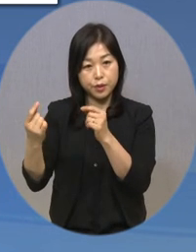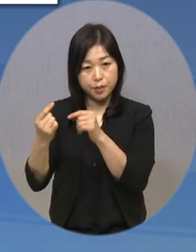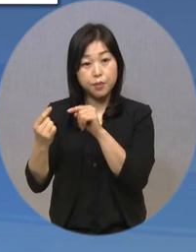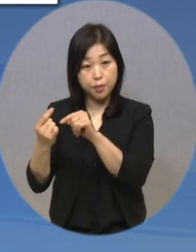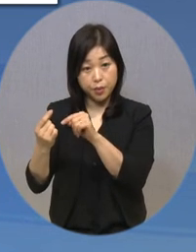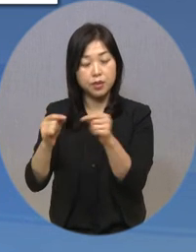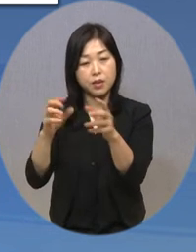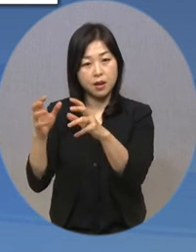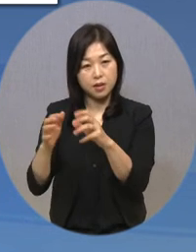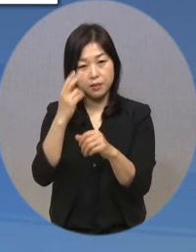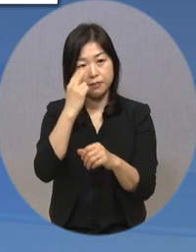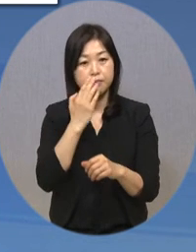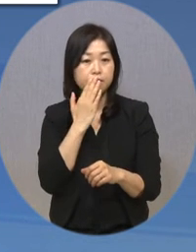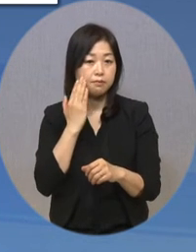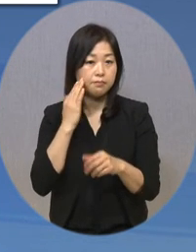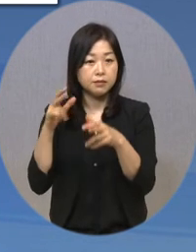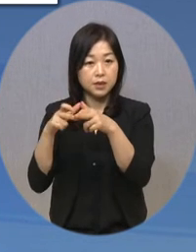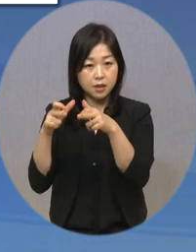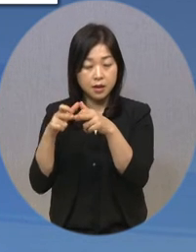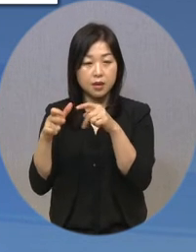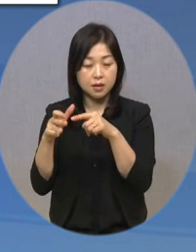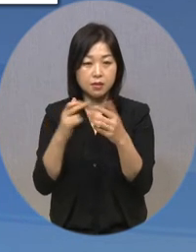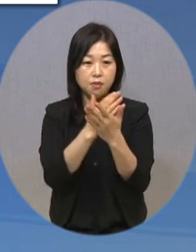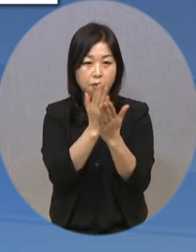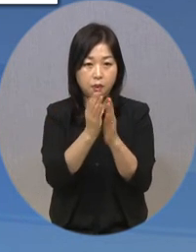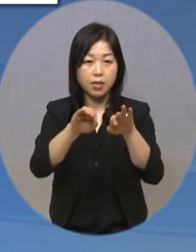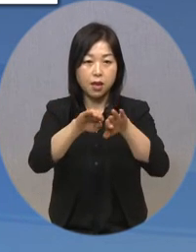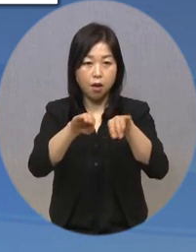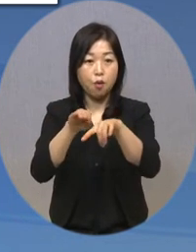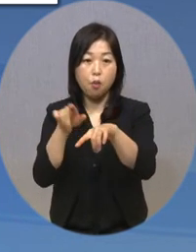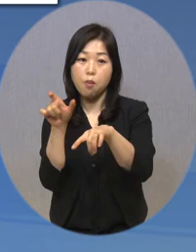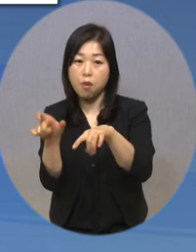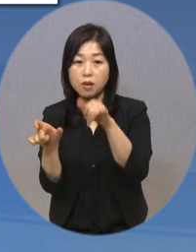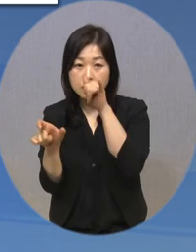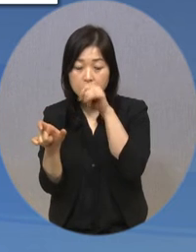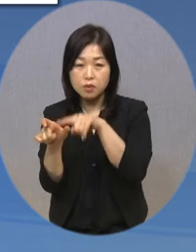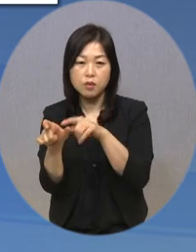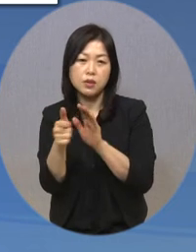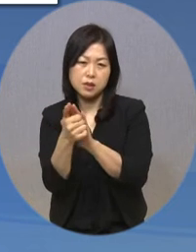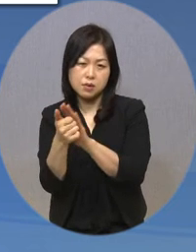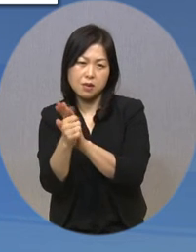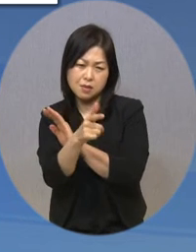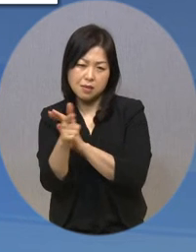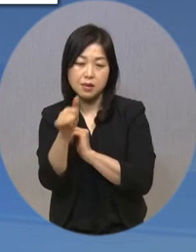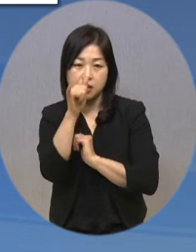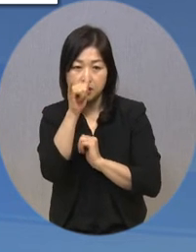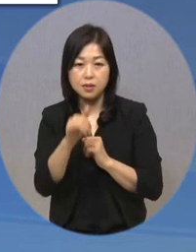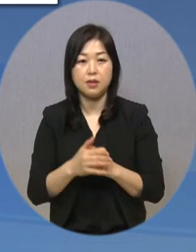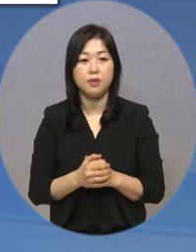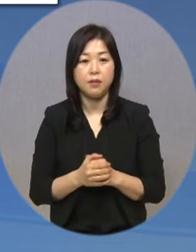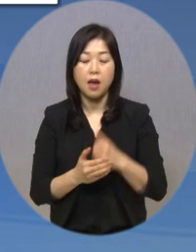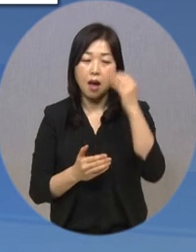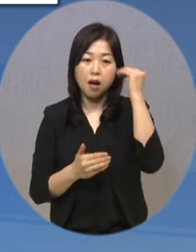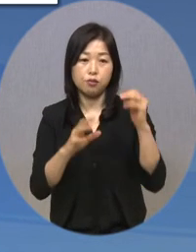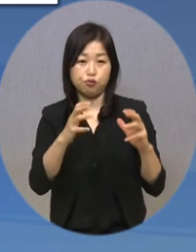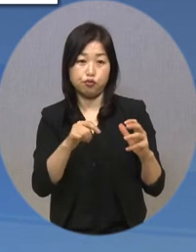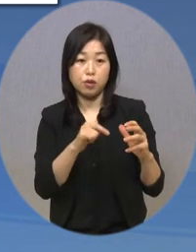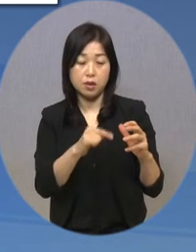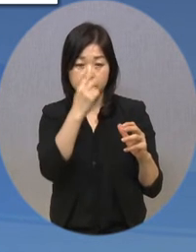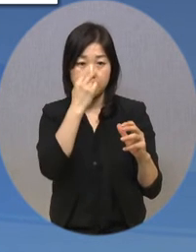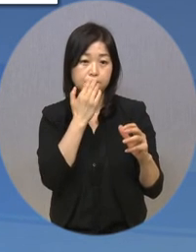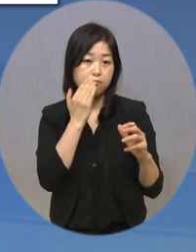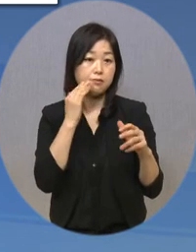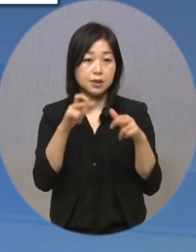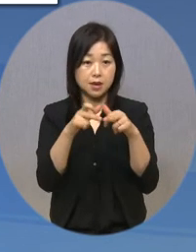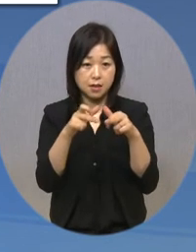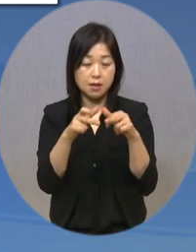선진국에서는 시청각 장애를 별도의 유형으로 분류하고 여러 지원을 제공하고 있지만 우리나라에서는 시청각